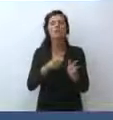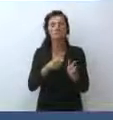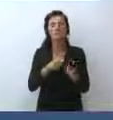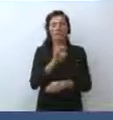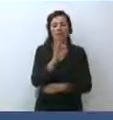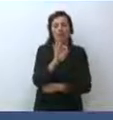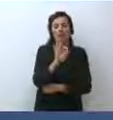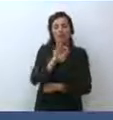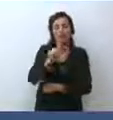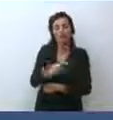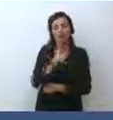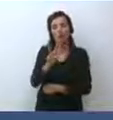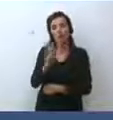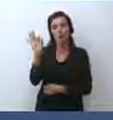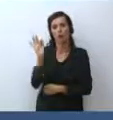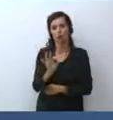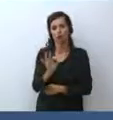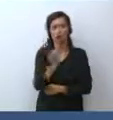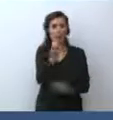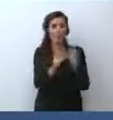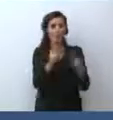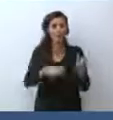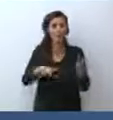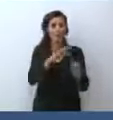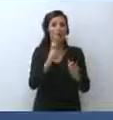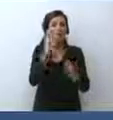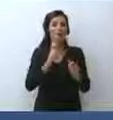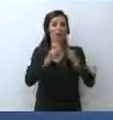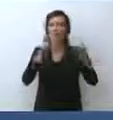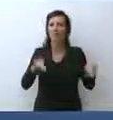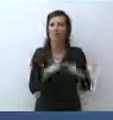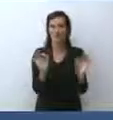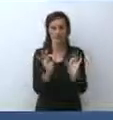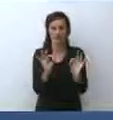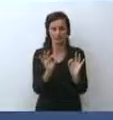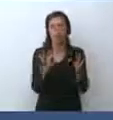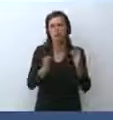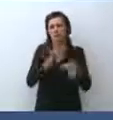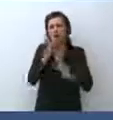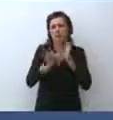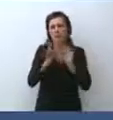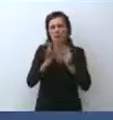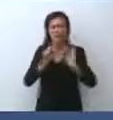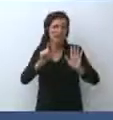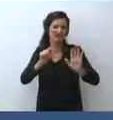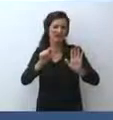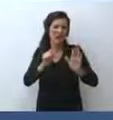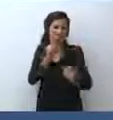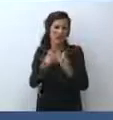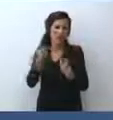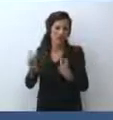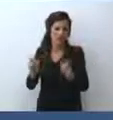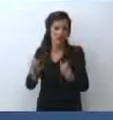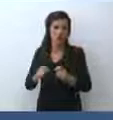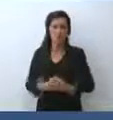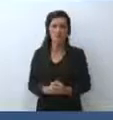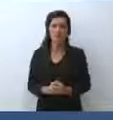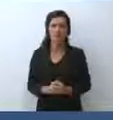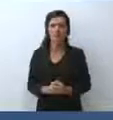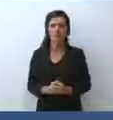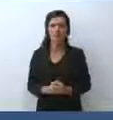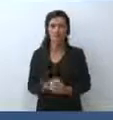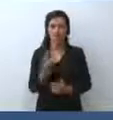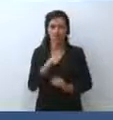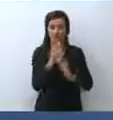allo 0,2% dei passeggeri, cioè parliamo di poco più di 70 persone. Questo è